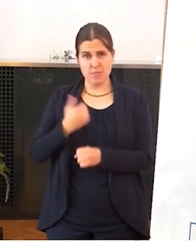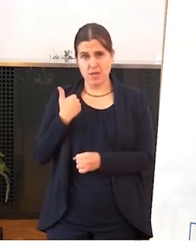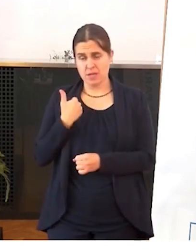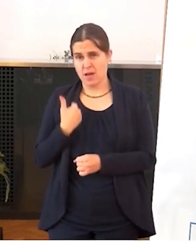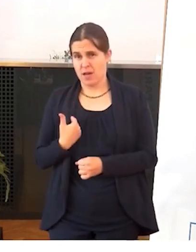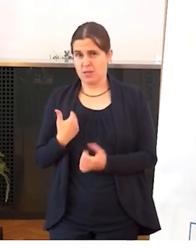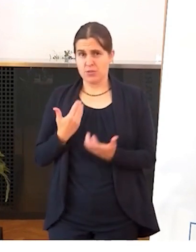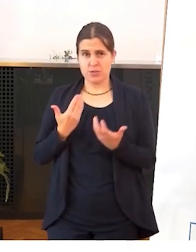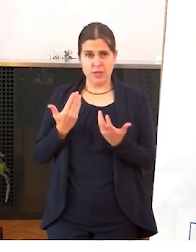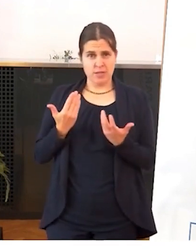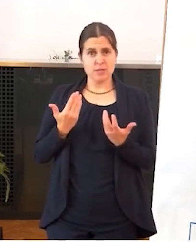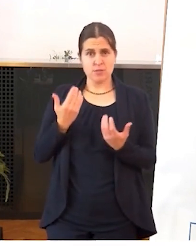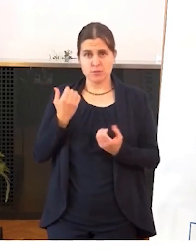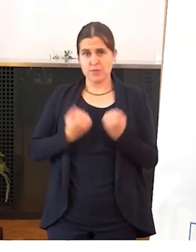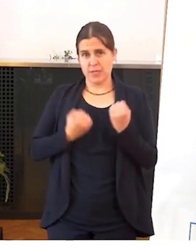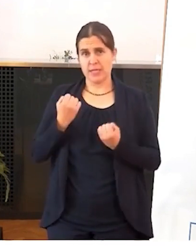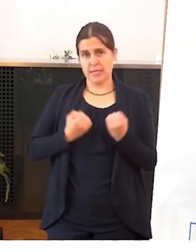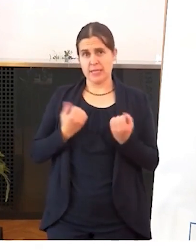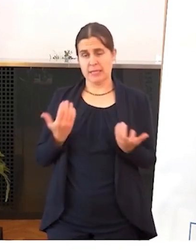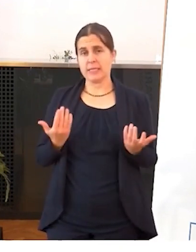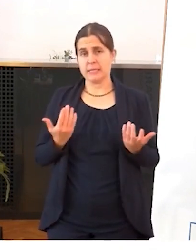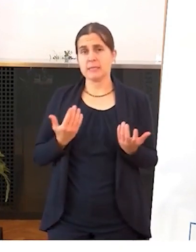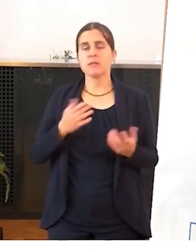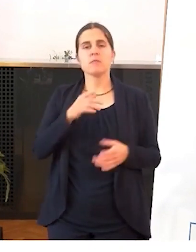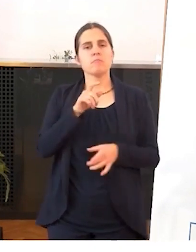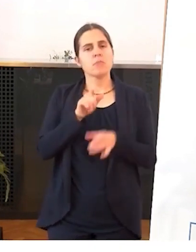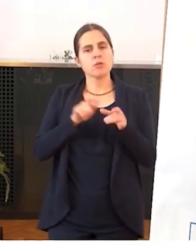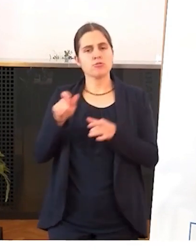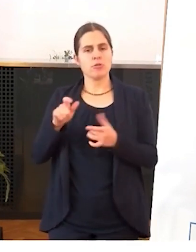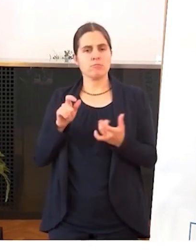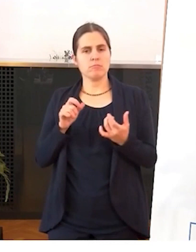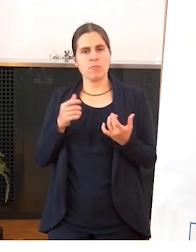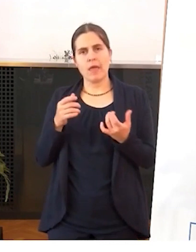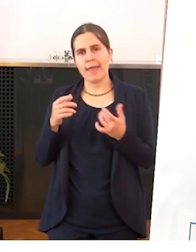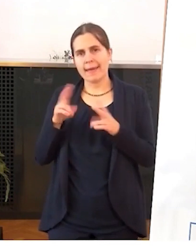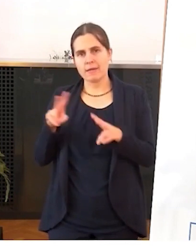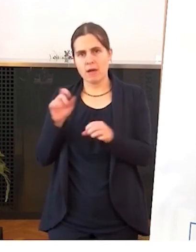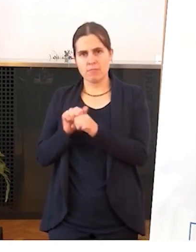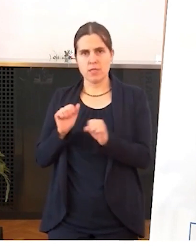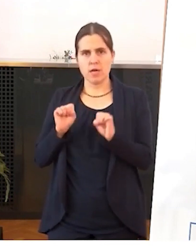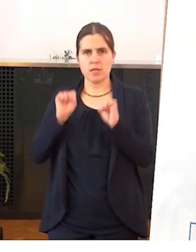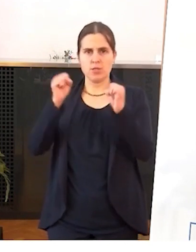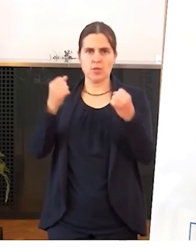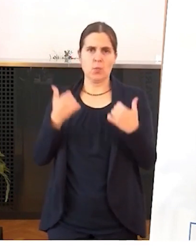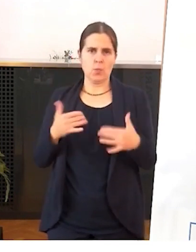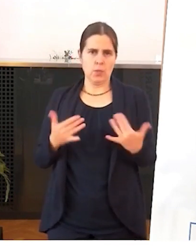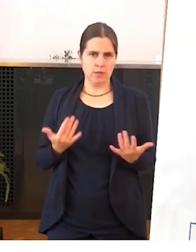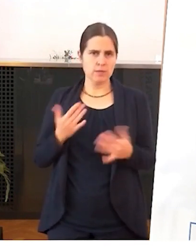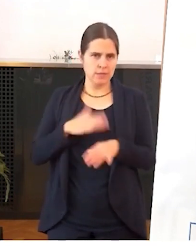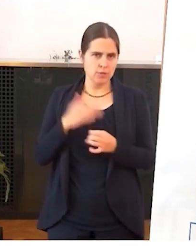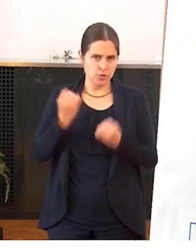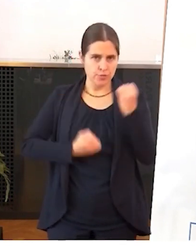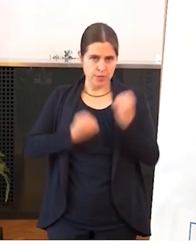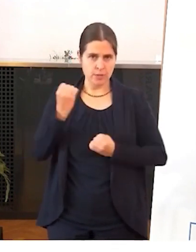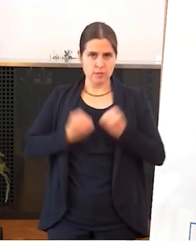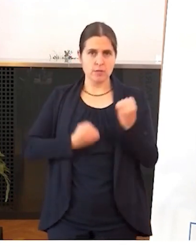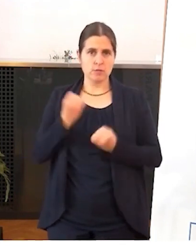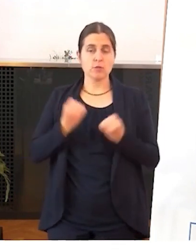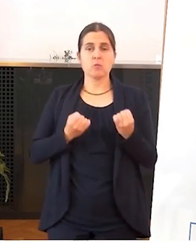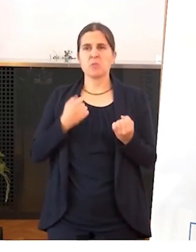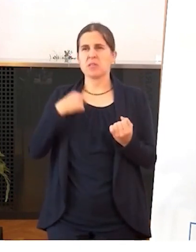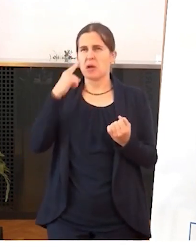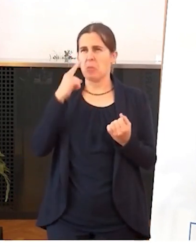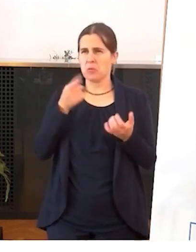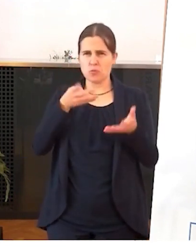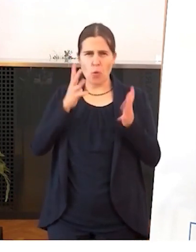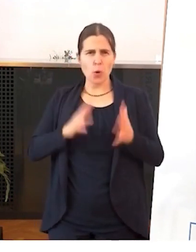die ehrenamtlich engagierten Menschen, die zum Beispiel bei einem der, wie ich glaube, ungefähr 900 Mitglieder